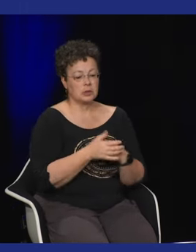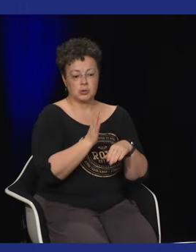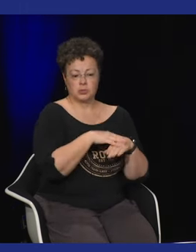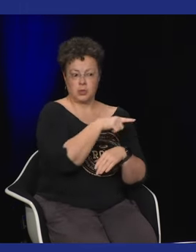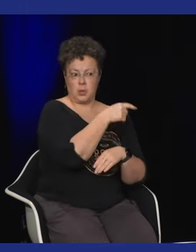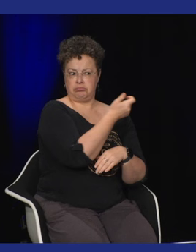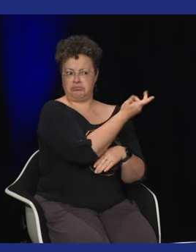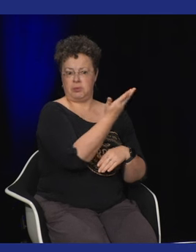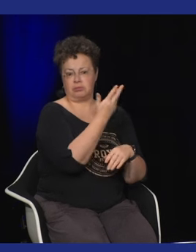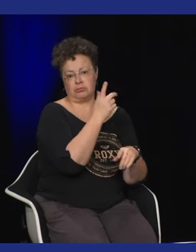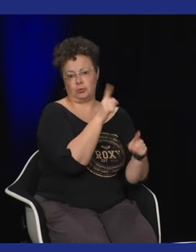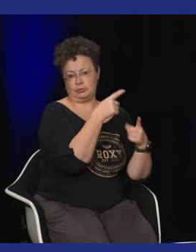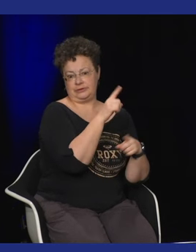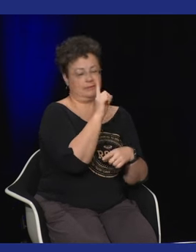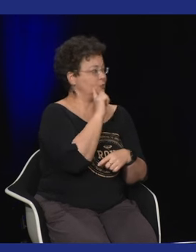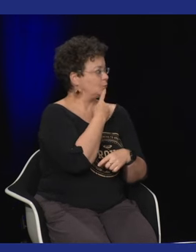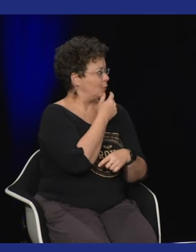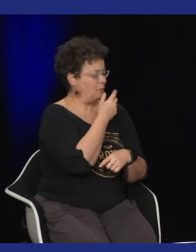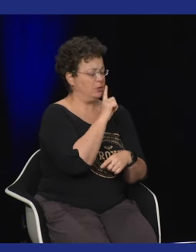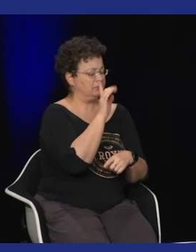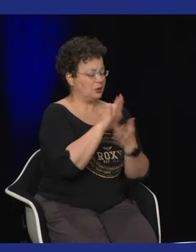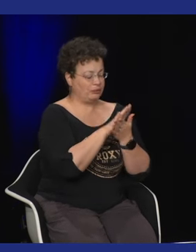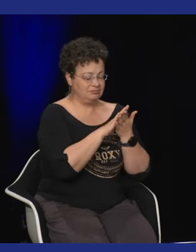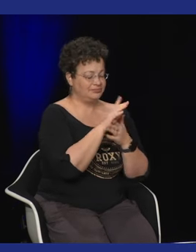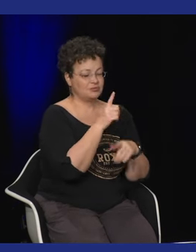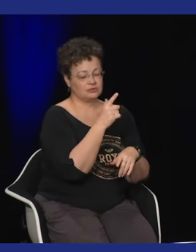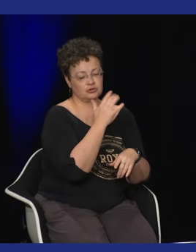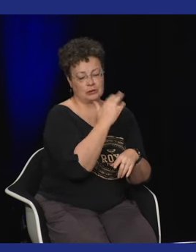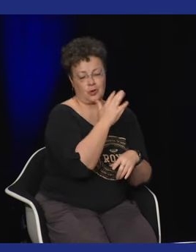certains sourds peuvent entendre certaines choses et et